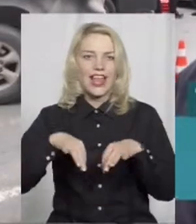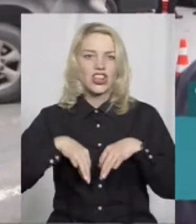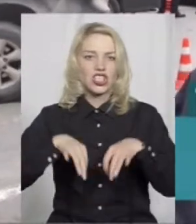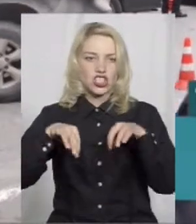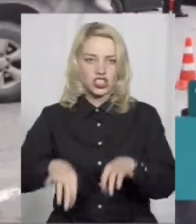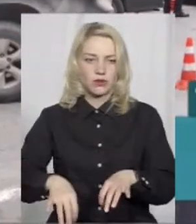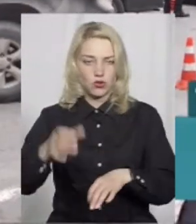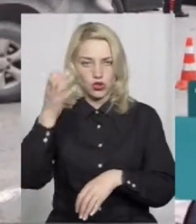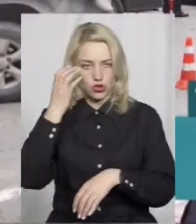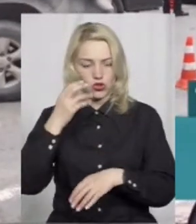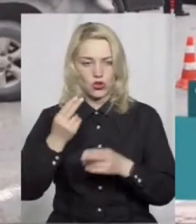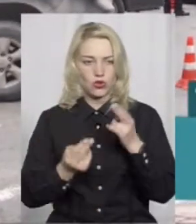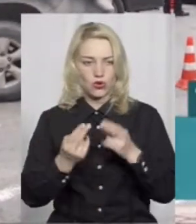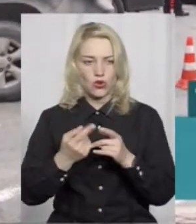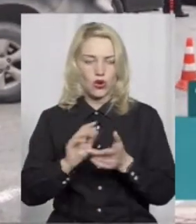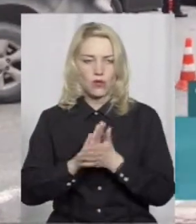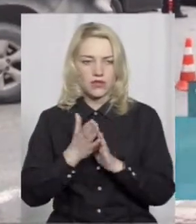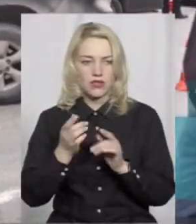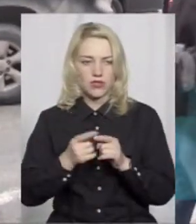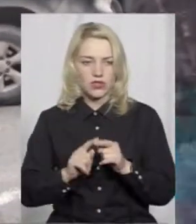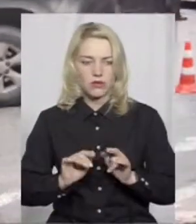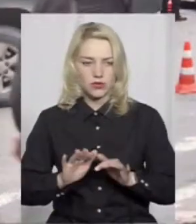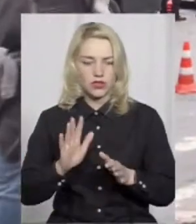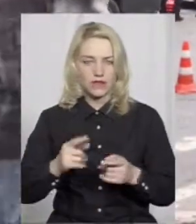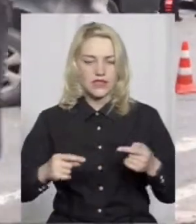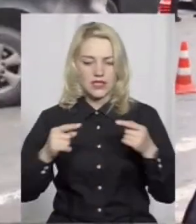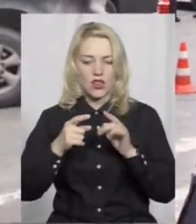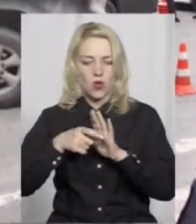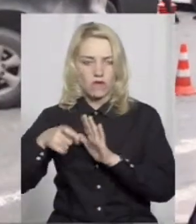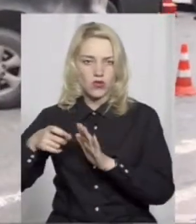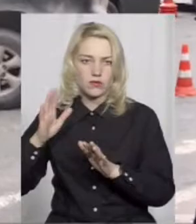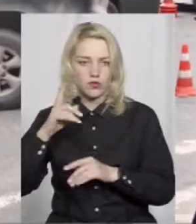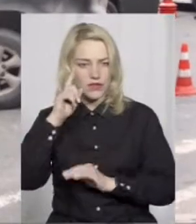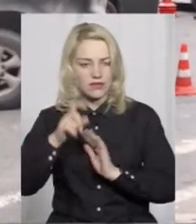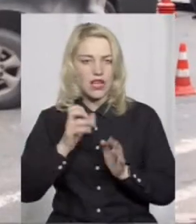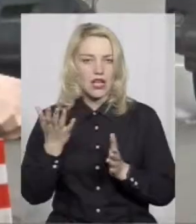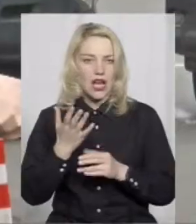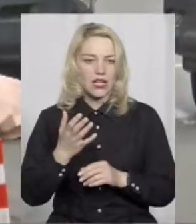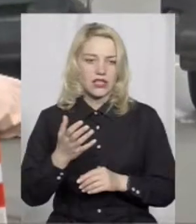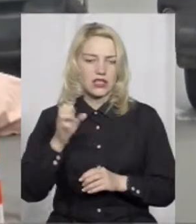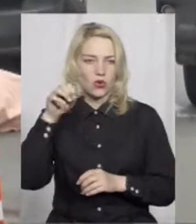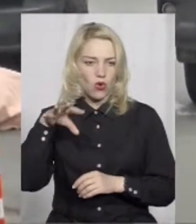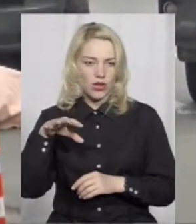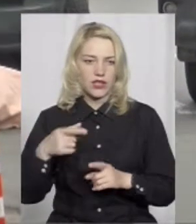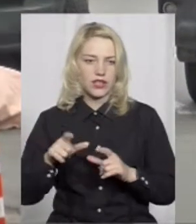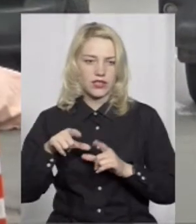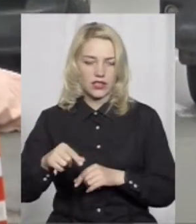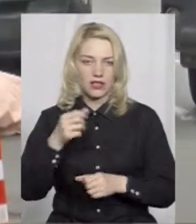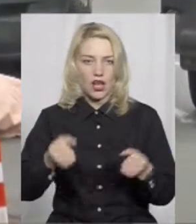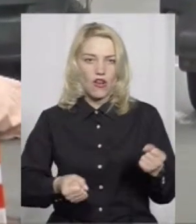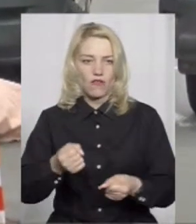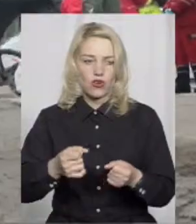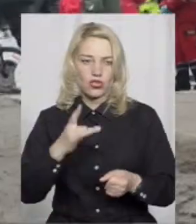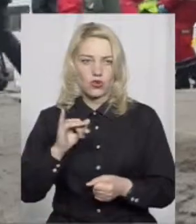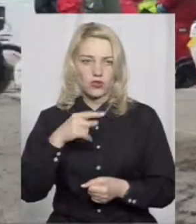бачите, чорного кольору. Обставини даної події встановлюються, буде встановлюватися, то на якийсь сигнал віхав, то як переходив привізну частину. Водій позашляховика Руслан